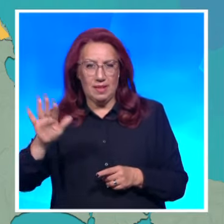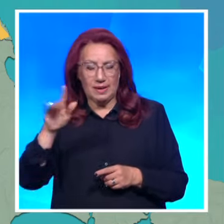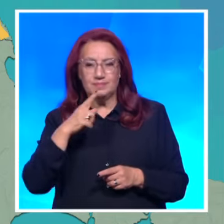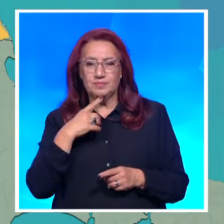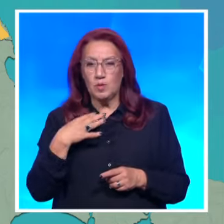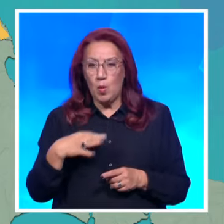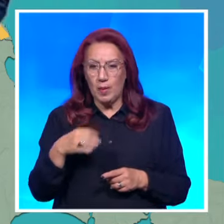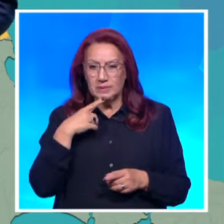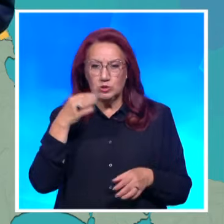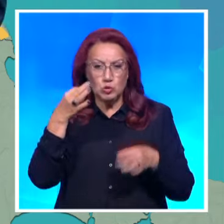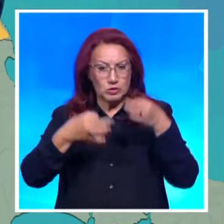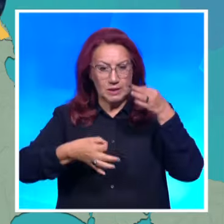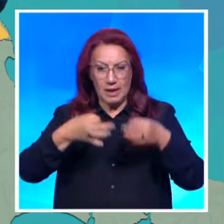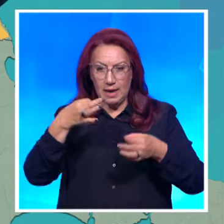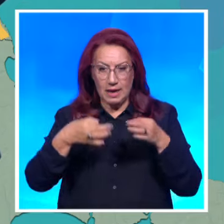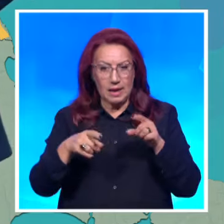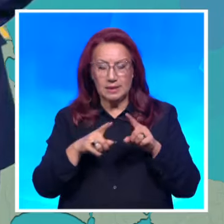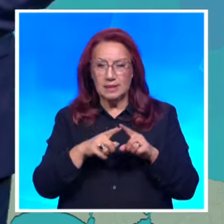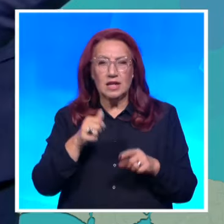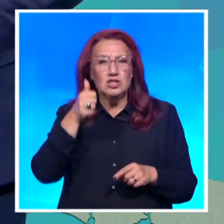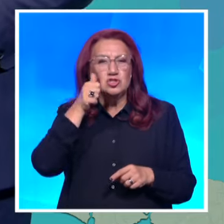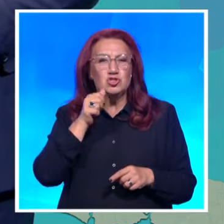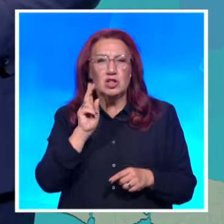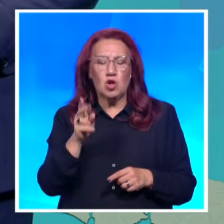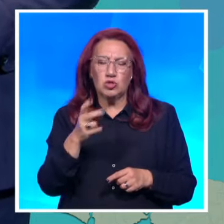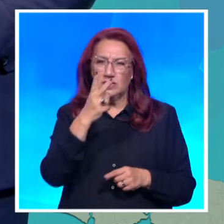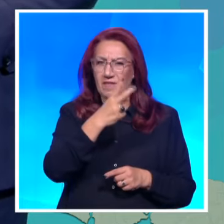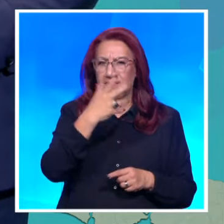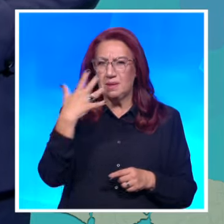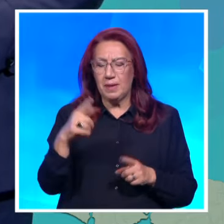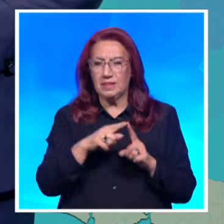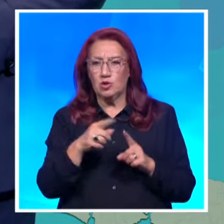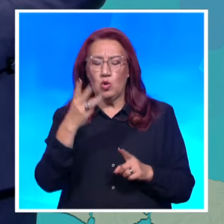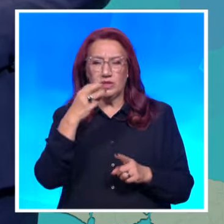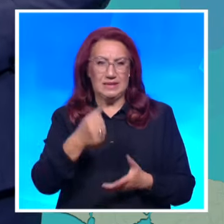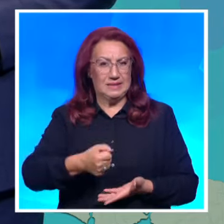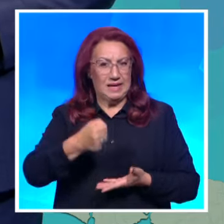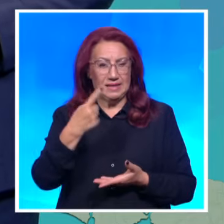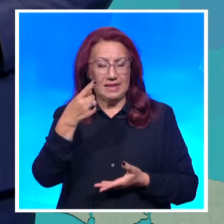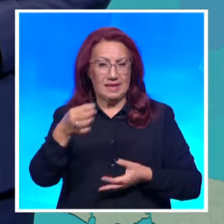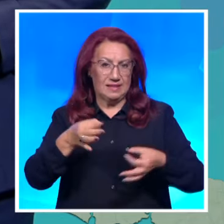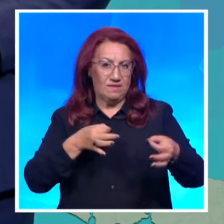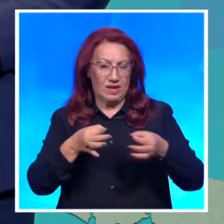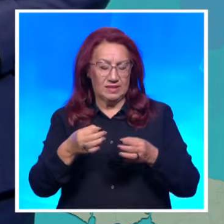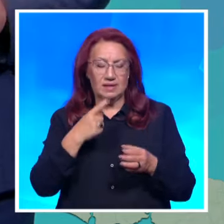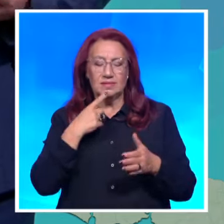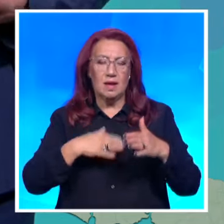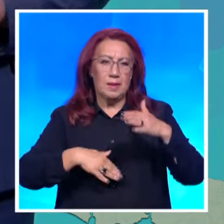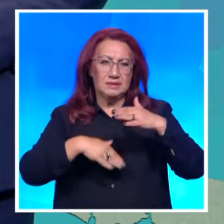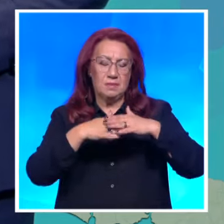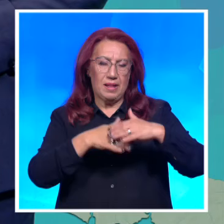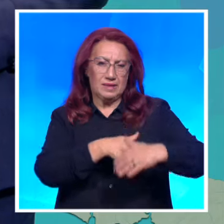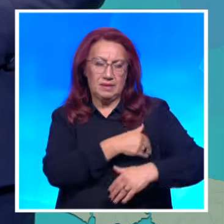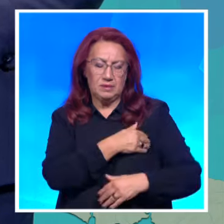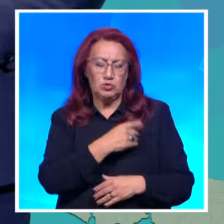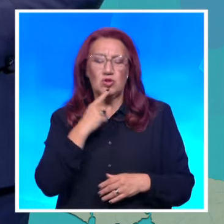Африоните с жълткот Количество на вълежите е до 25-30 литра на квадратен метър. Максималните температури в четвъртък ще са по